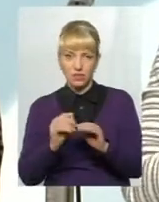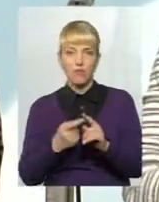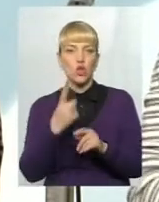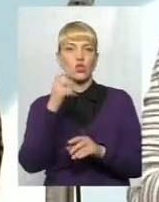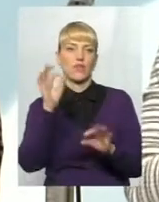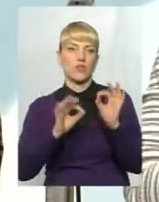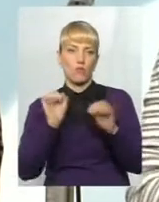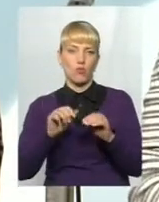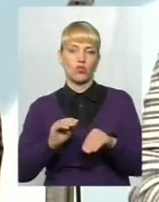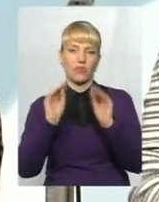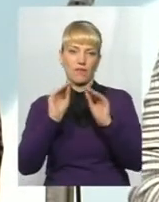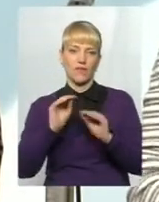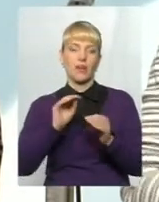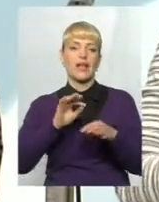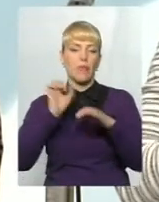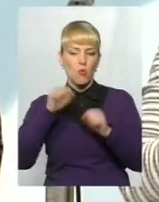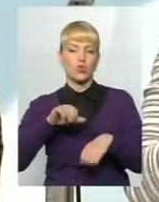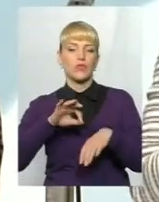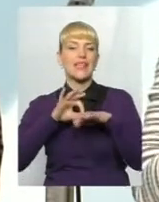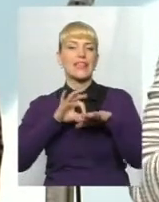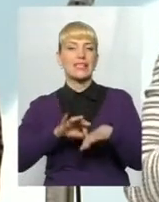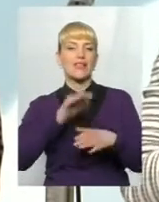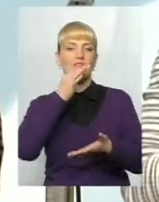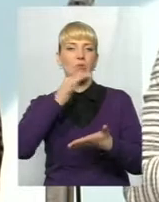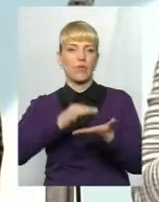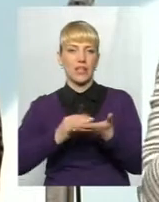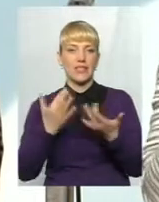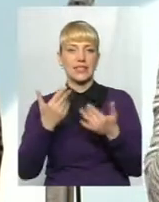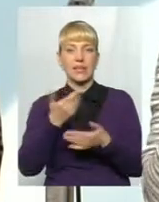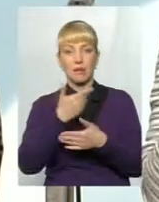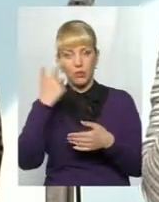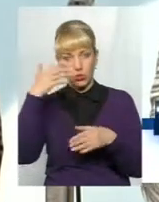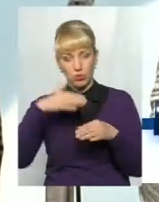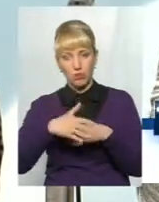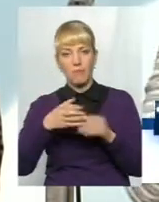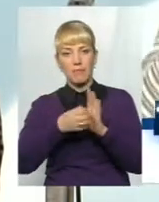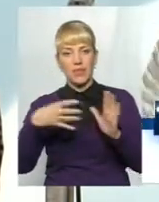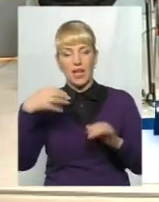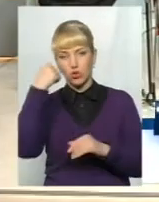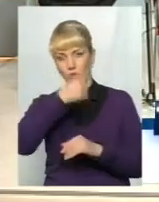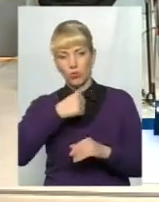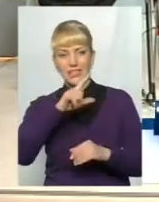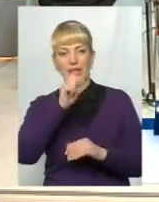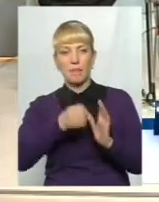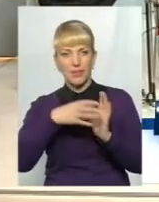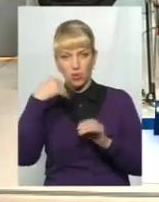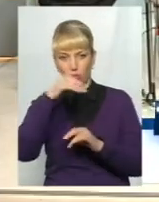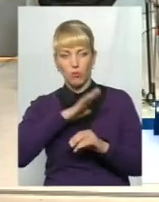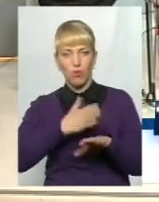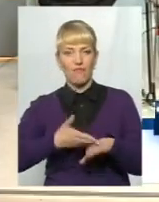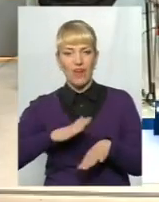вони вже стовідсотково можуть нести відповідальність. Ну, наскільки ми так зрозуміли, в 2015 році за 2015 рік важко